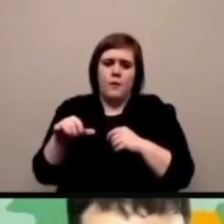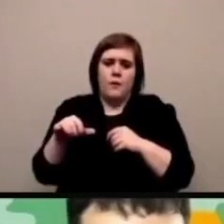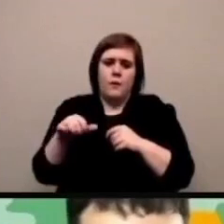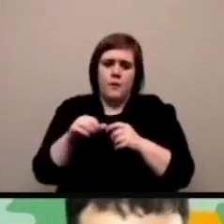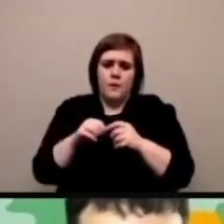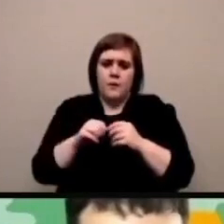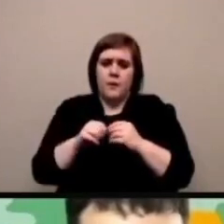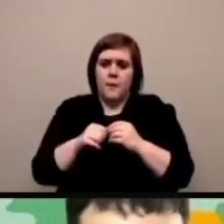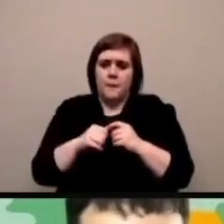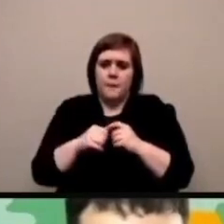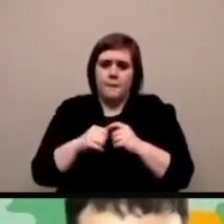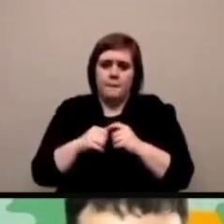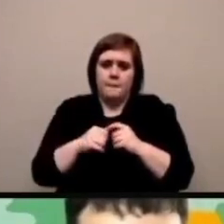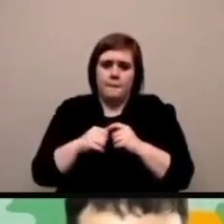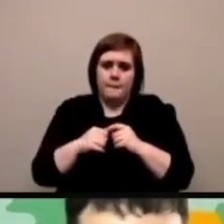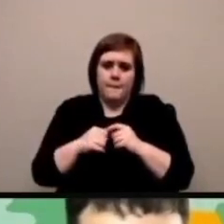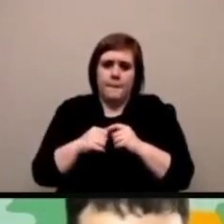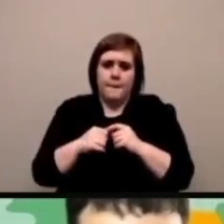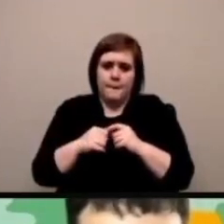continuo però